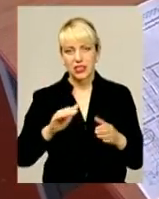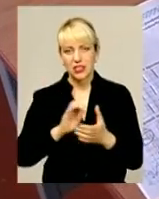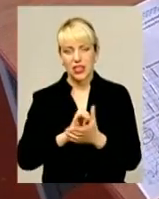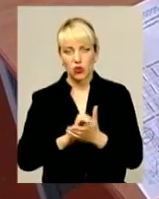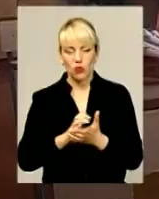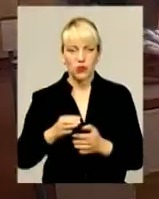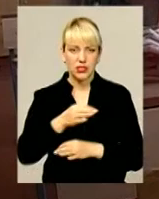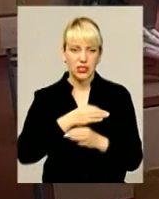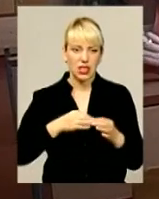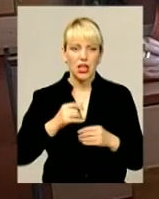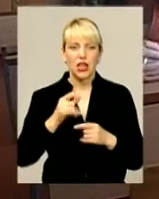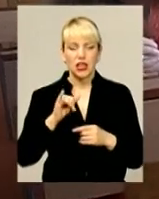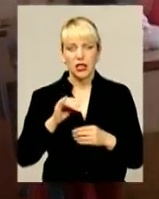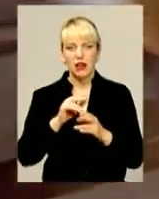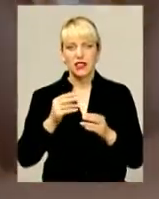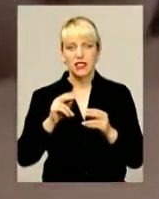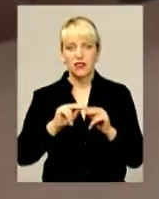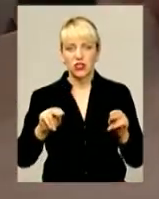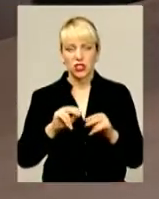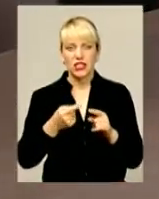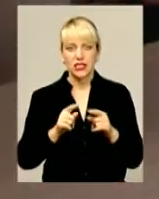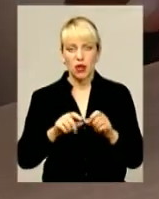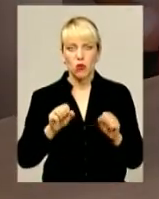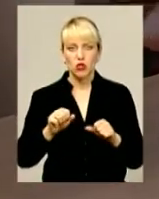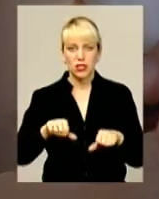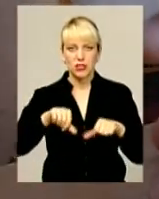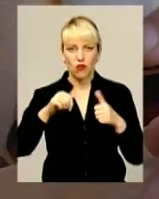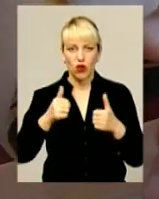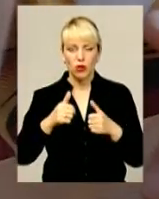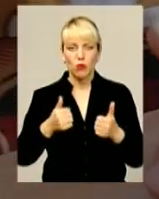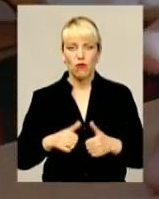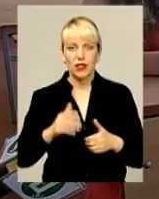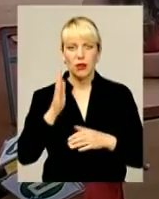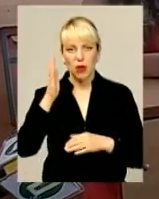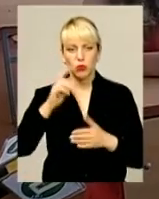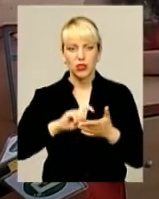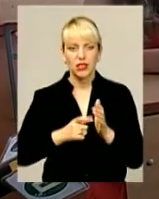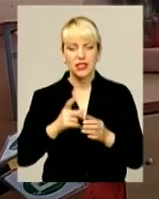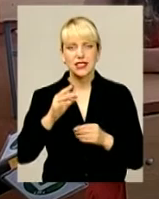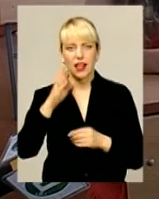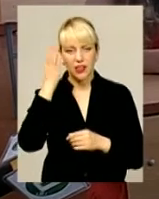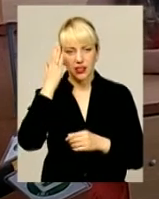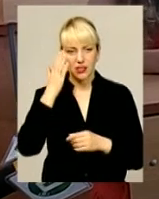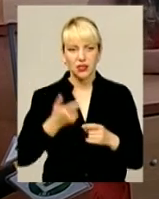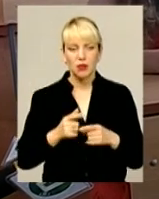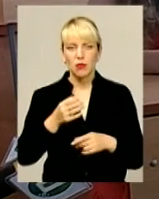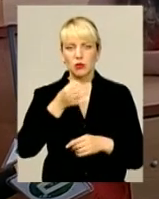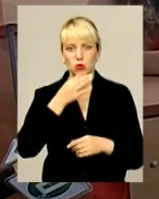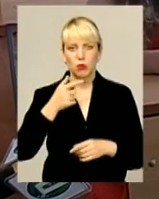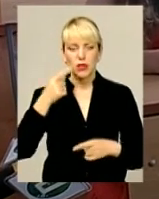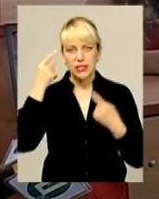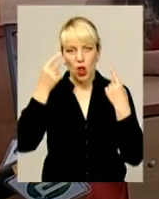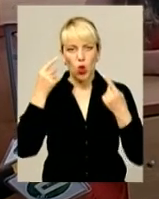з учителем. А ще це можливість сформувати майбутні класи з нахилами та рівним розвитком. Мені сподобалася логіка